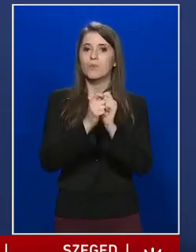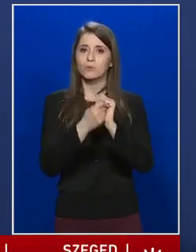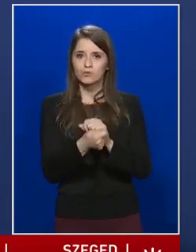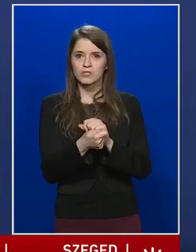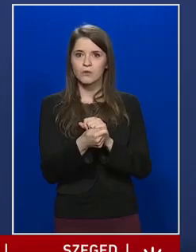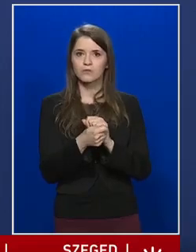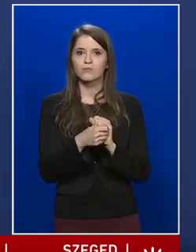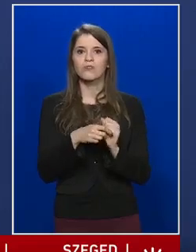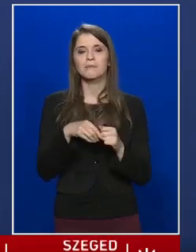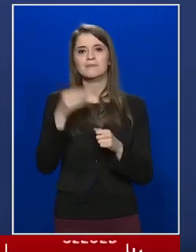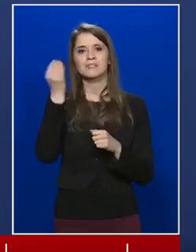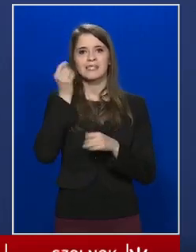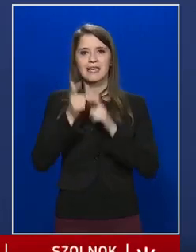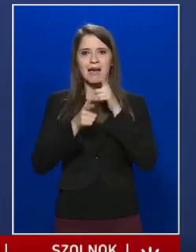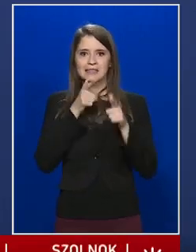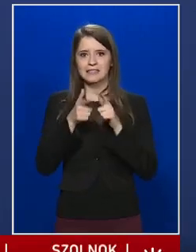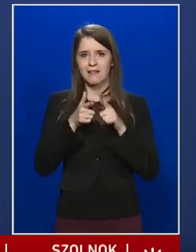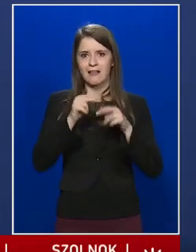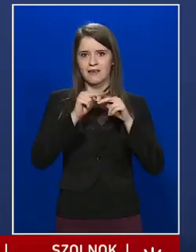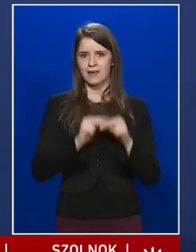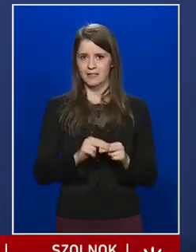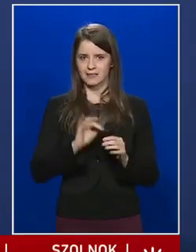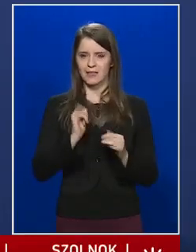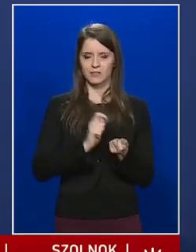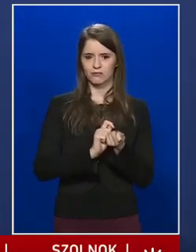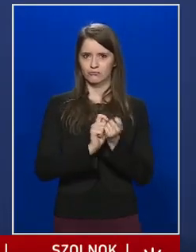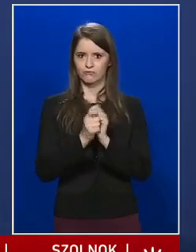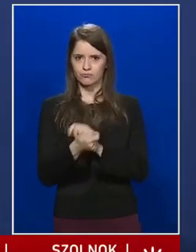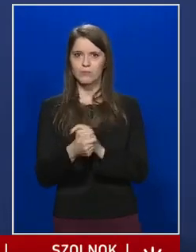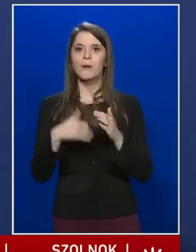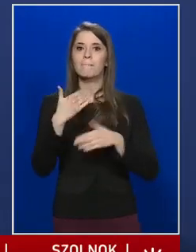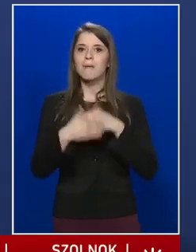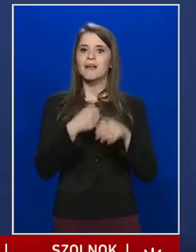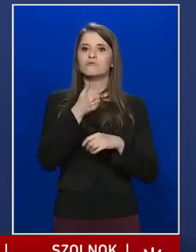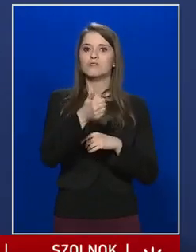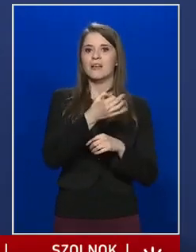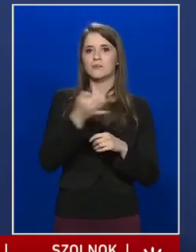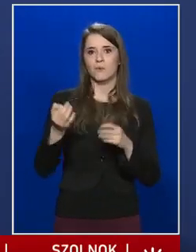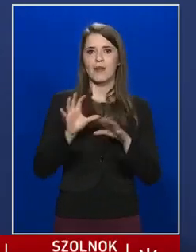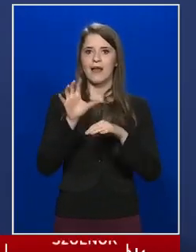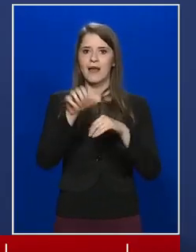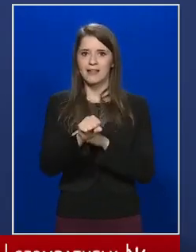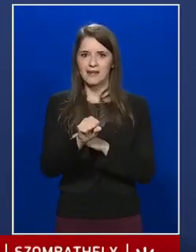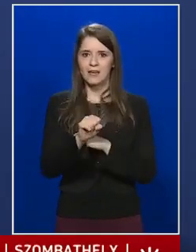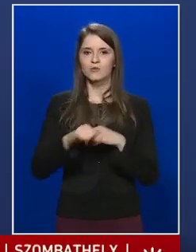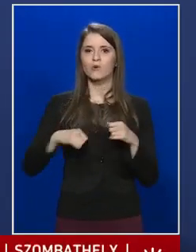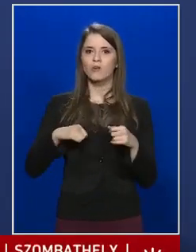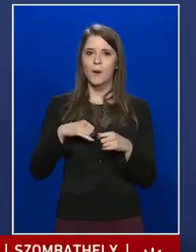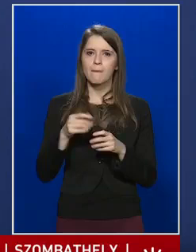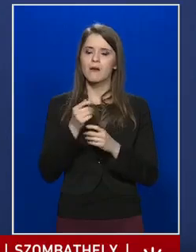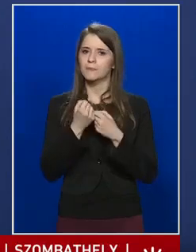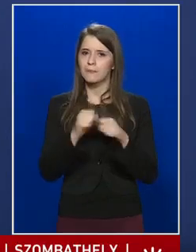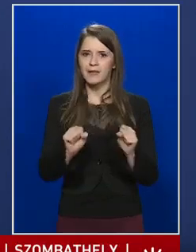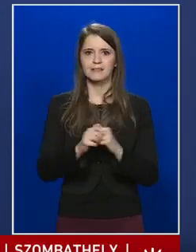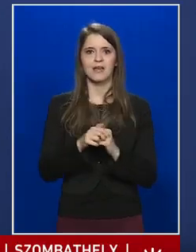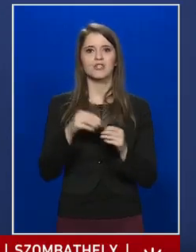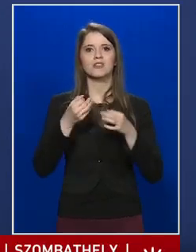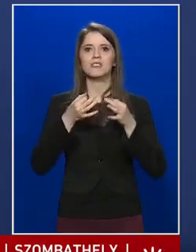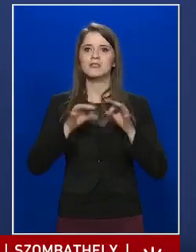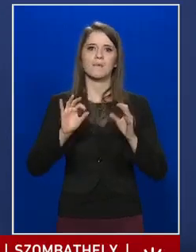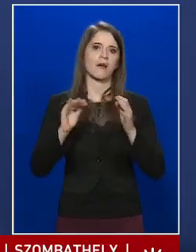diákhitelnek a rendszerét is. A május 1-től elérhető kamatmentes, szabad